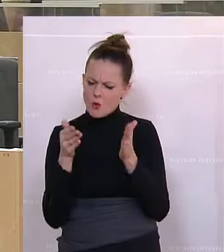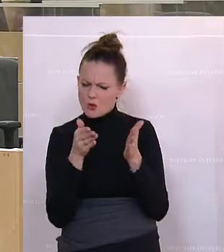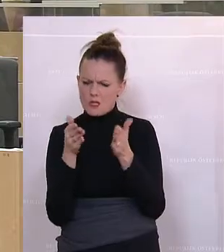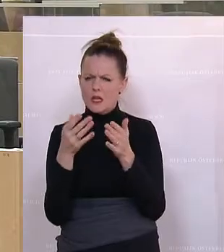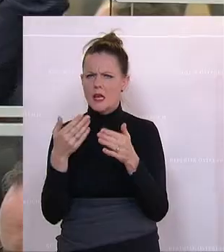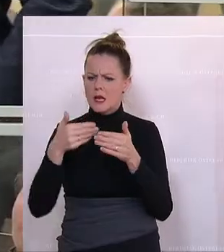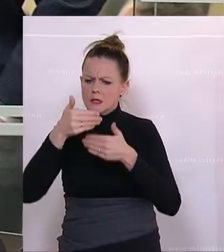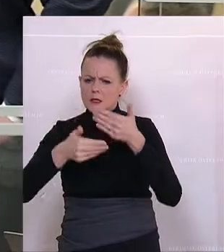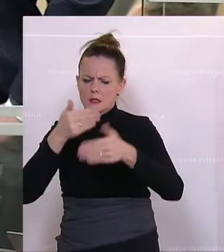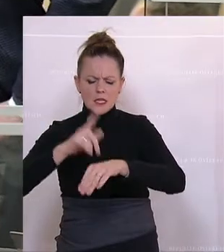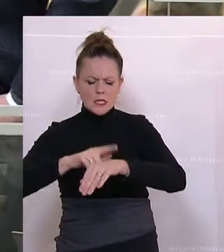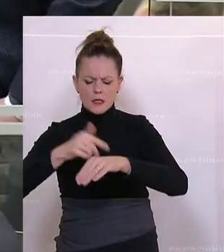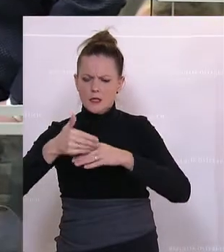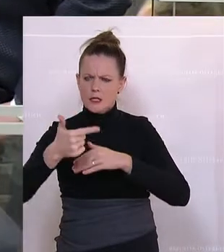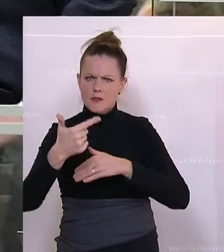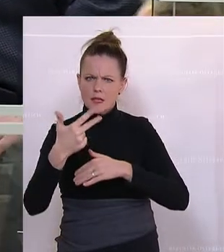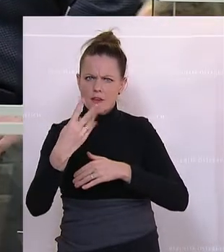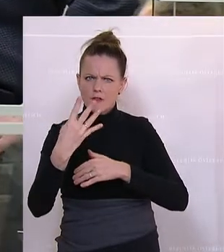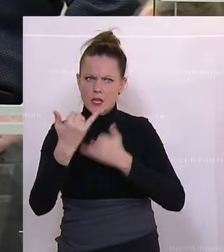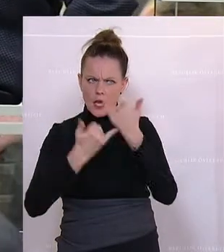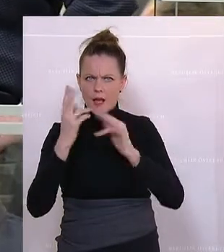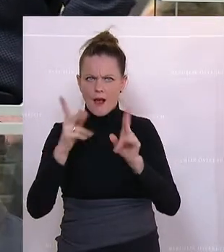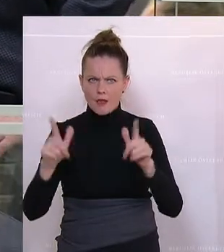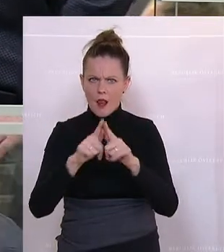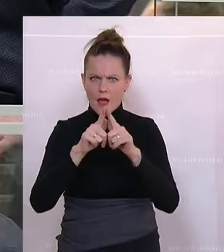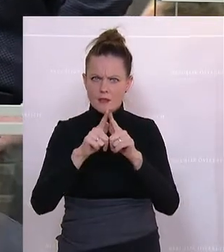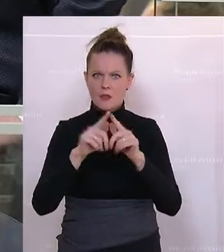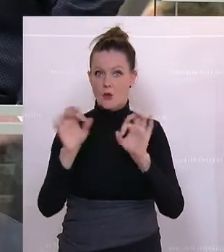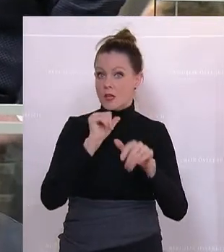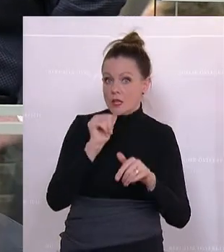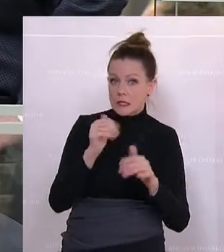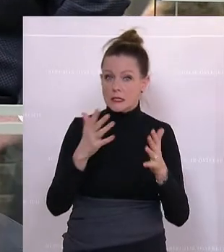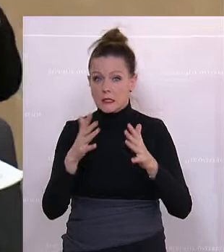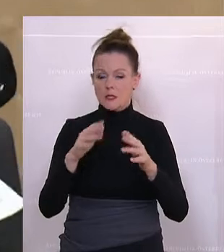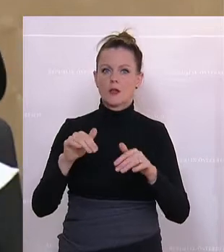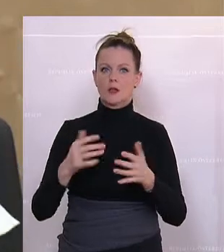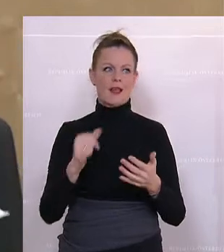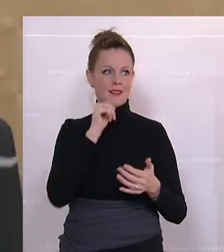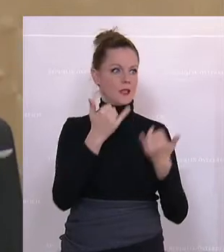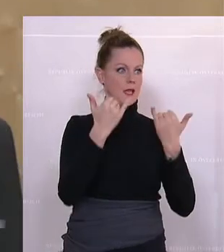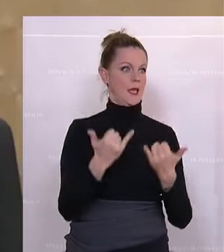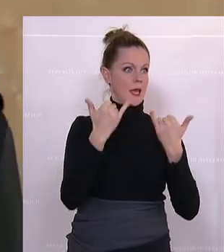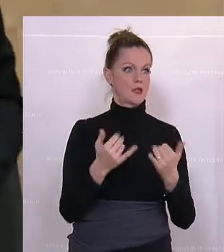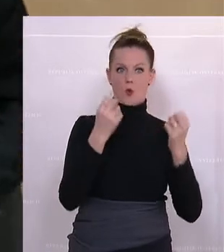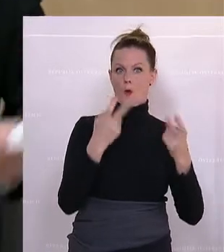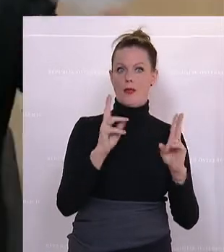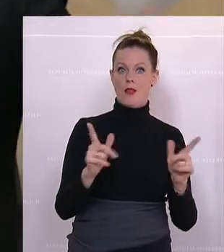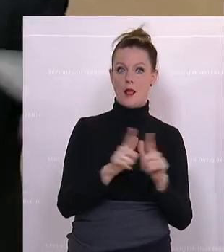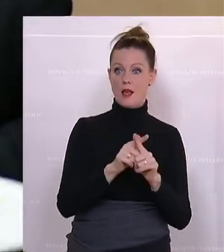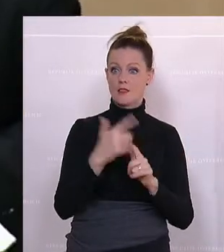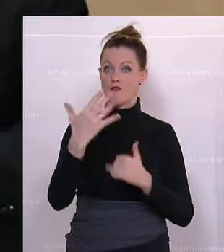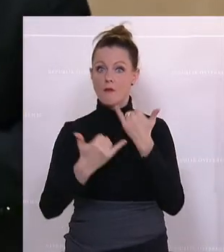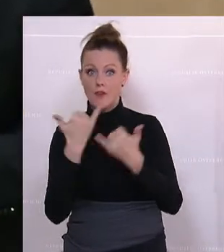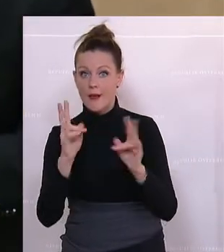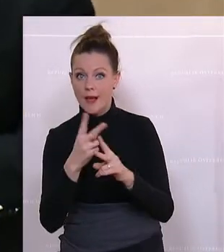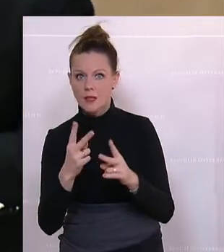mindestens so entscheidend, was ist in zwei, drei, vier Jahren bei diesen Preisen, oder sogar noch länger, und nicht nur bloß jetzt in der Sekunde. Und tun sie